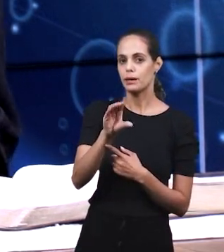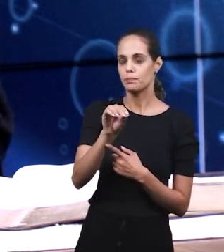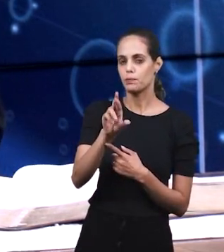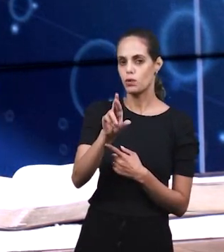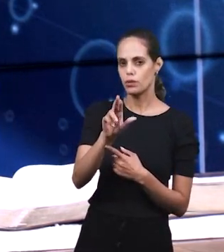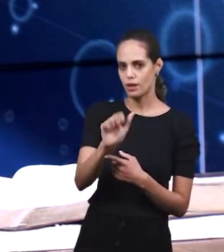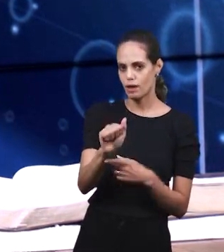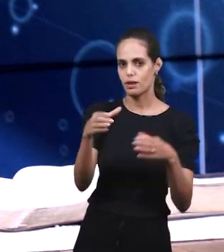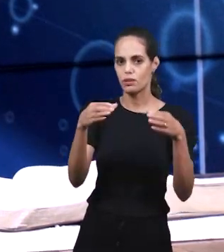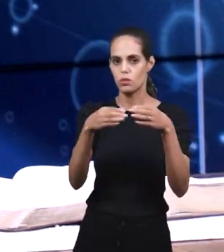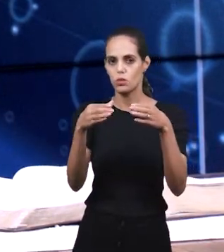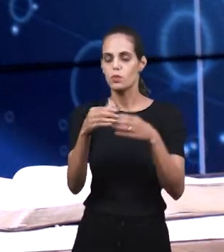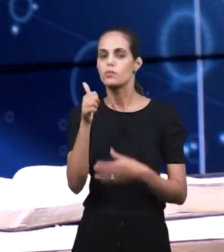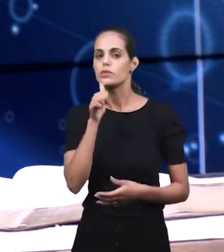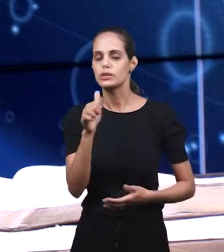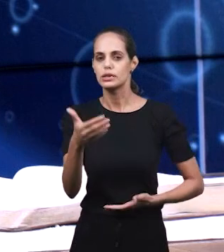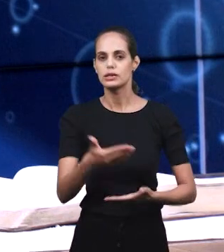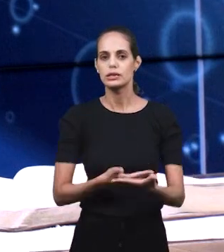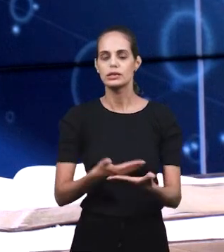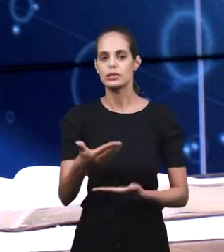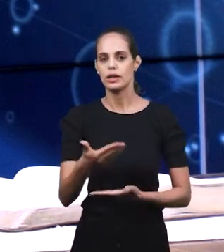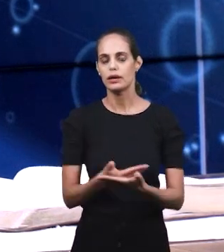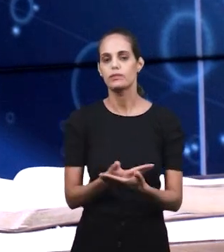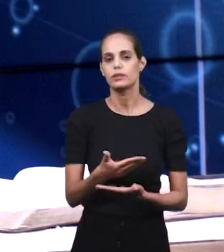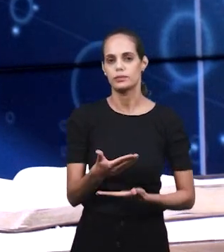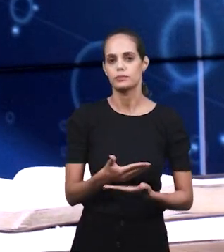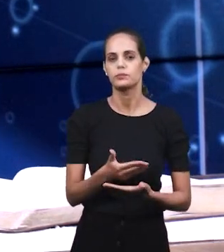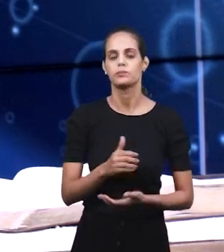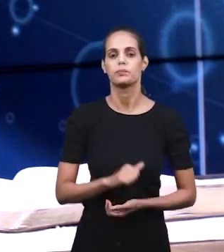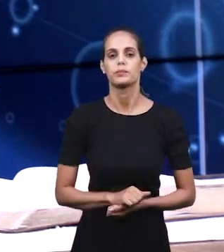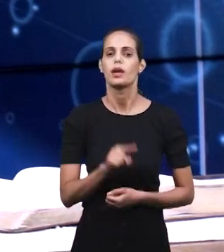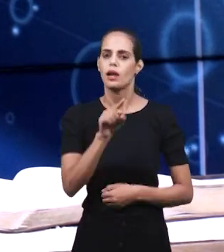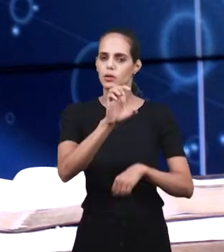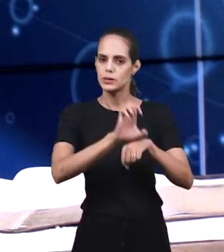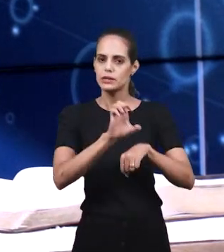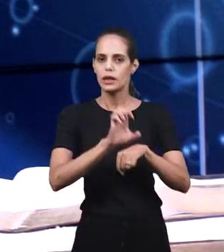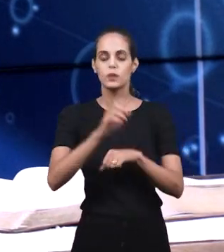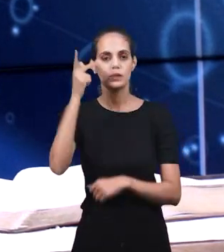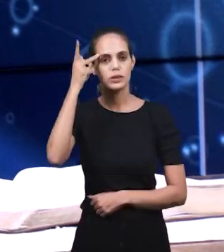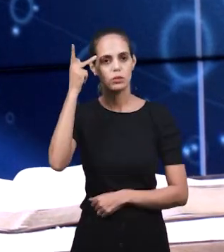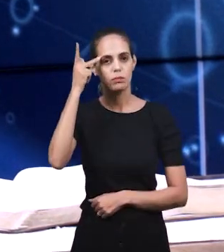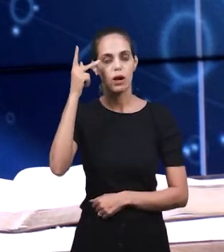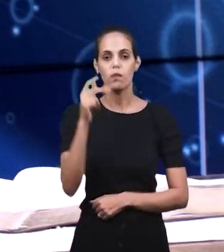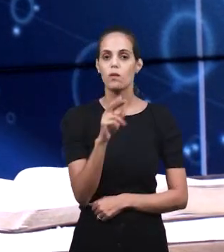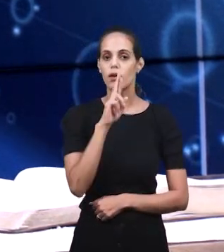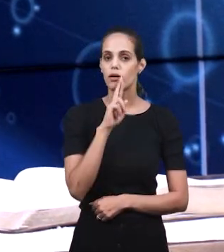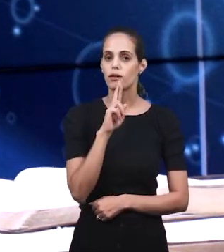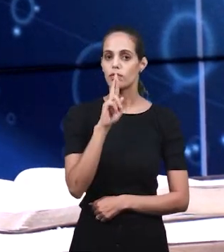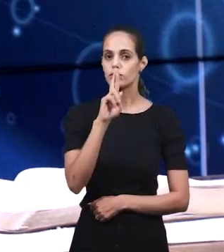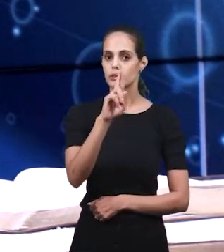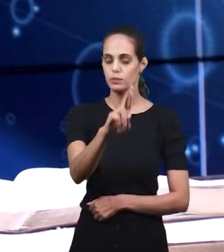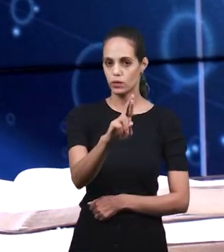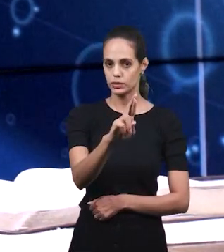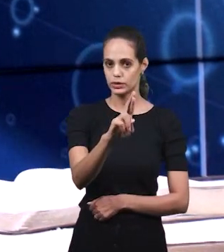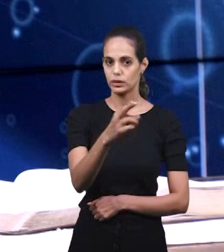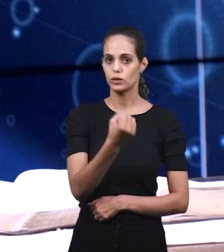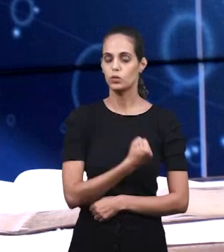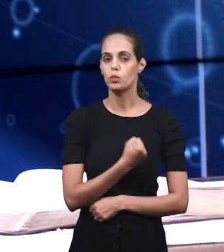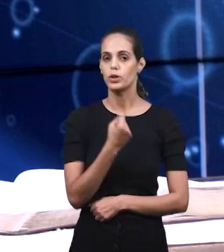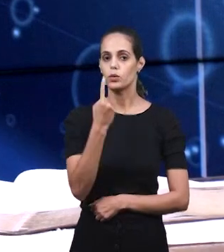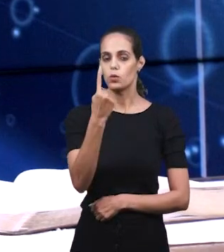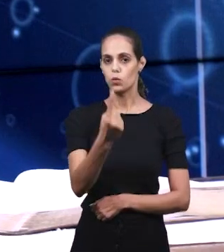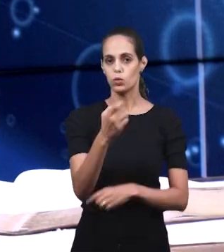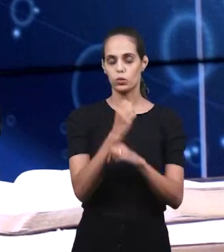Мы говорим о сестре Дебри. Она является членом группы сестер из города Итакера в Сан